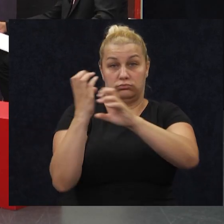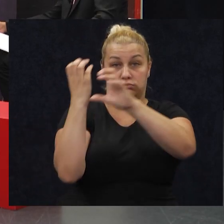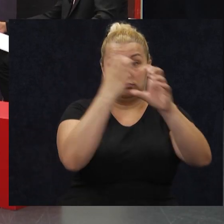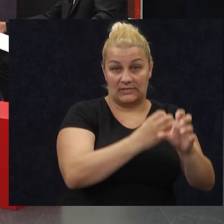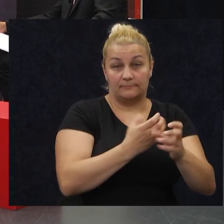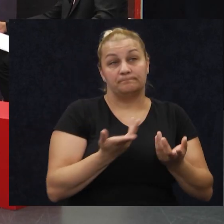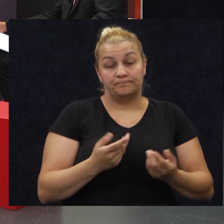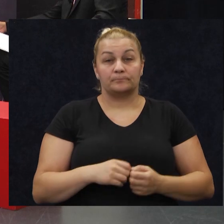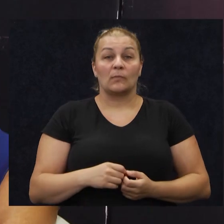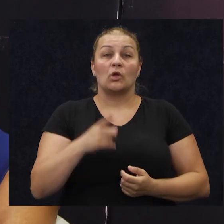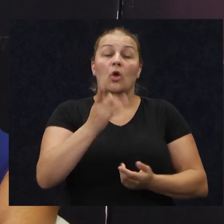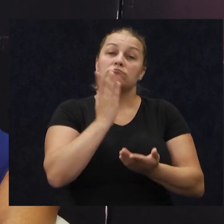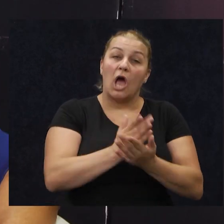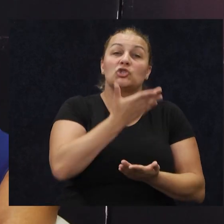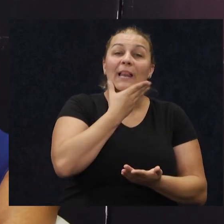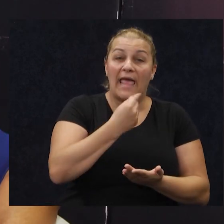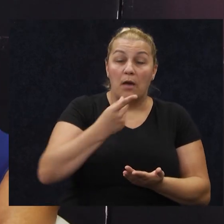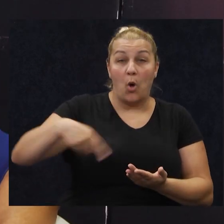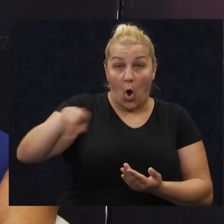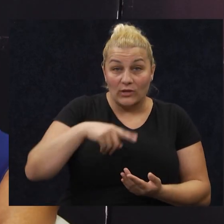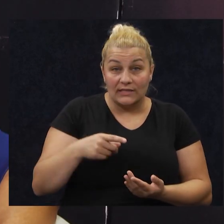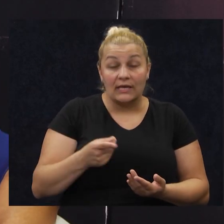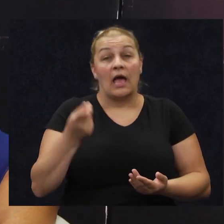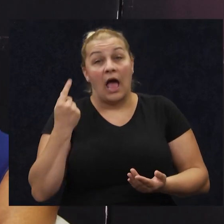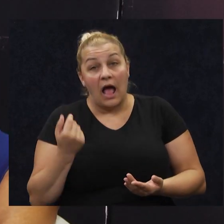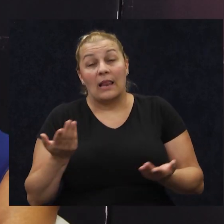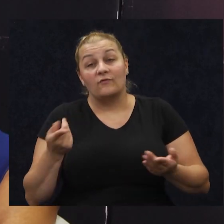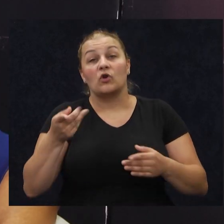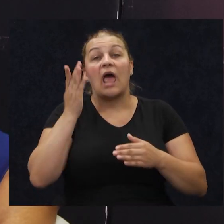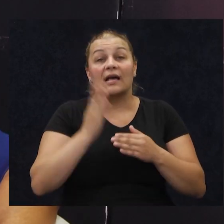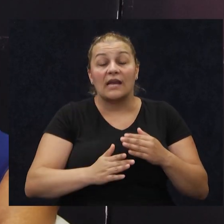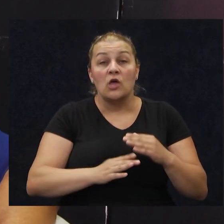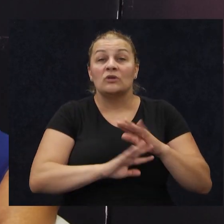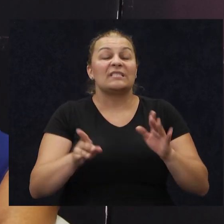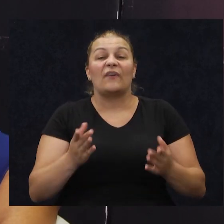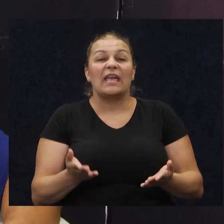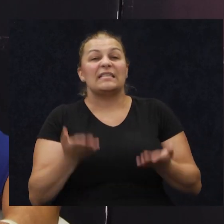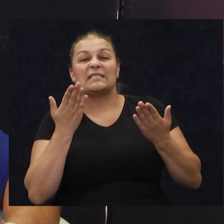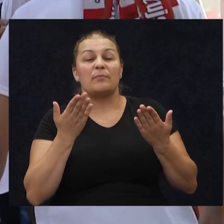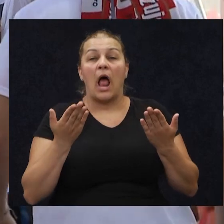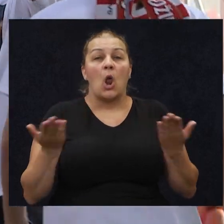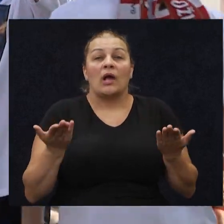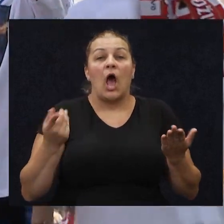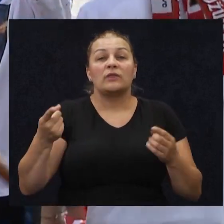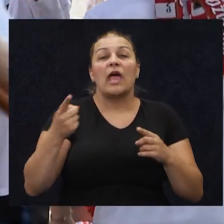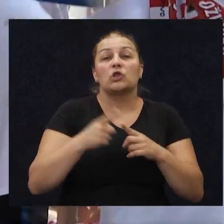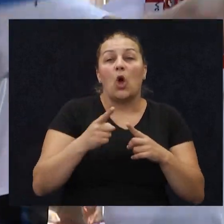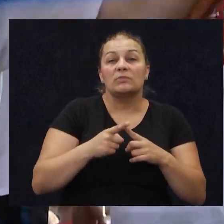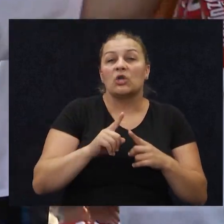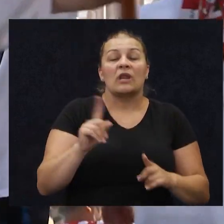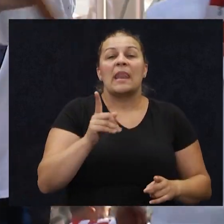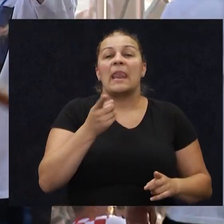vrlo, vrlo lipo od njih, međutim, eto, na kraju je sve skupa ispalo, kao da je Marko Perković